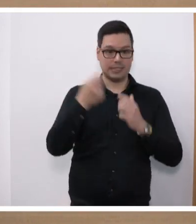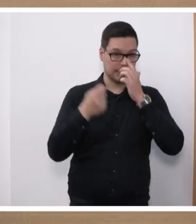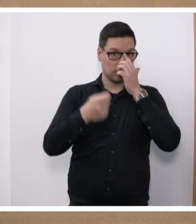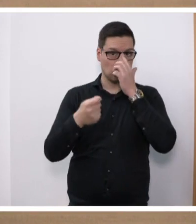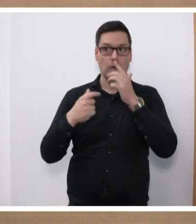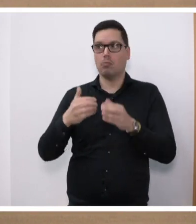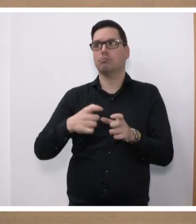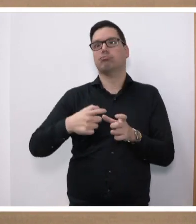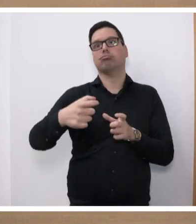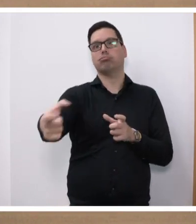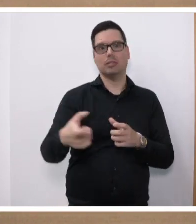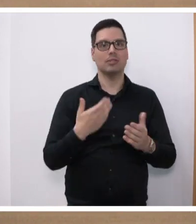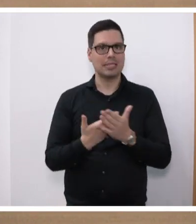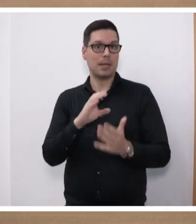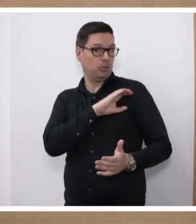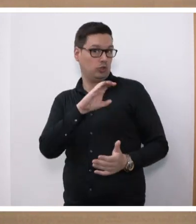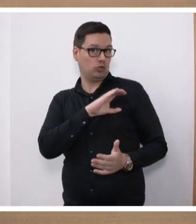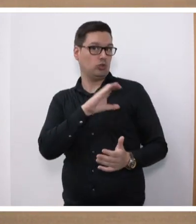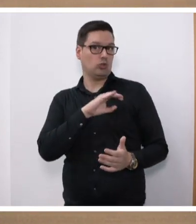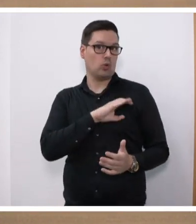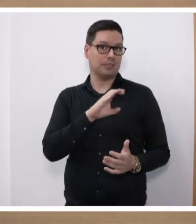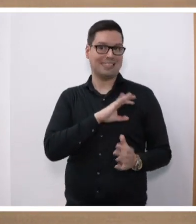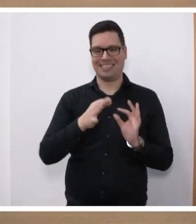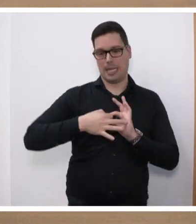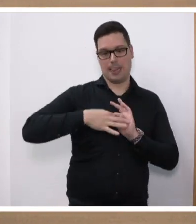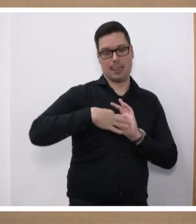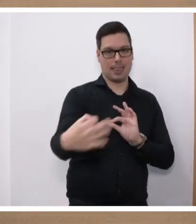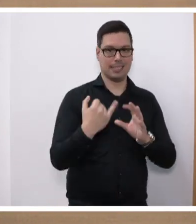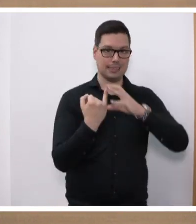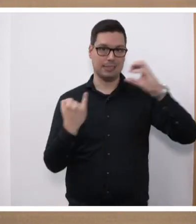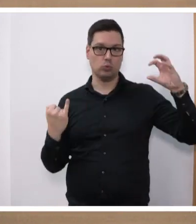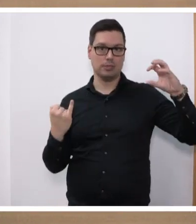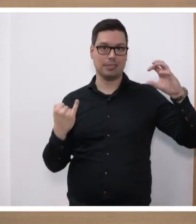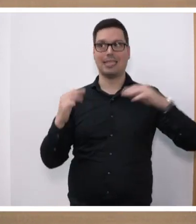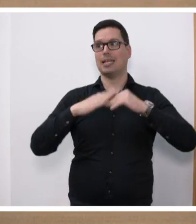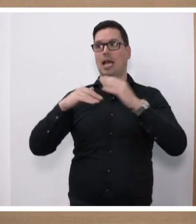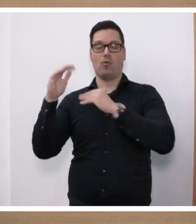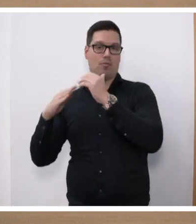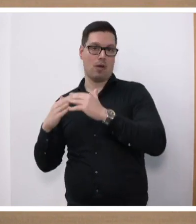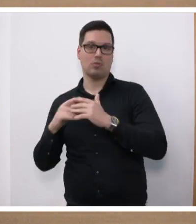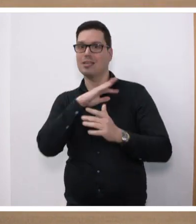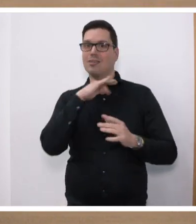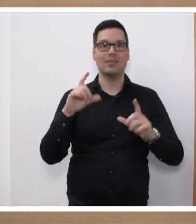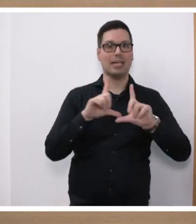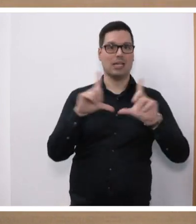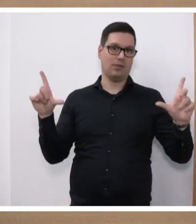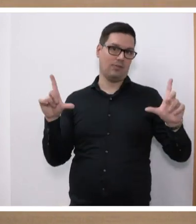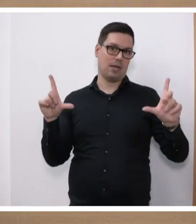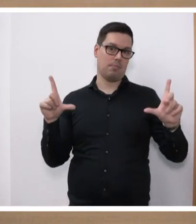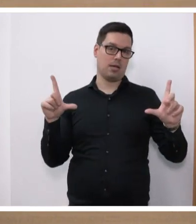sich ziehen und damit die Chance besteht, eine Leitindustrie rund um den Wasserstoff aufzubauen und viele Unternehmen in Saarland,